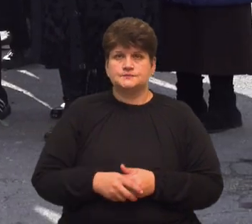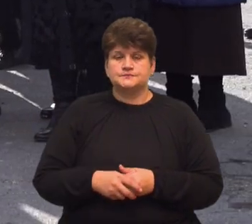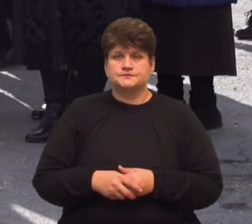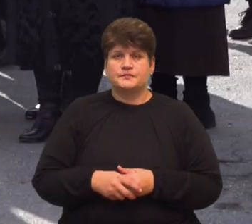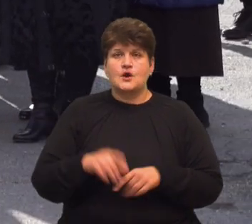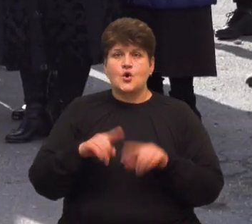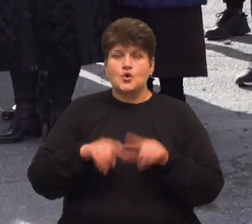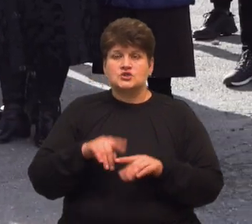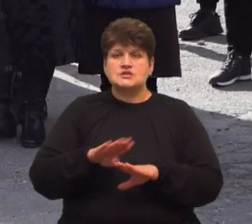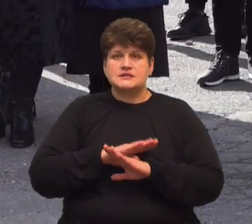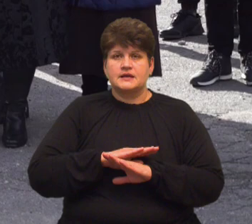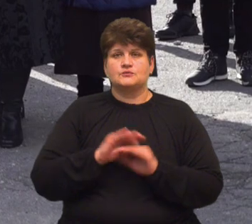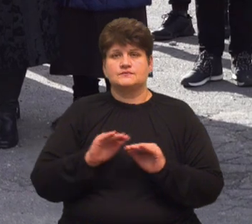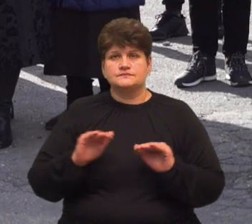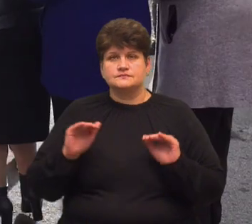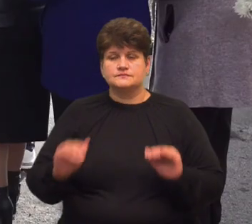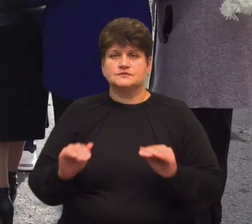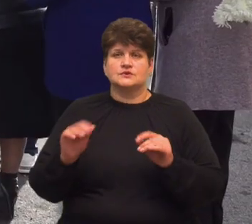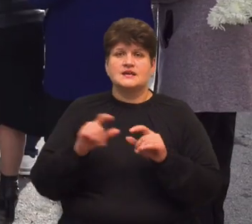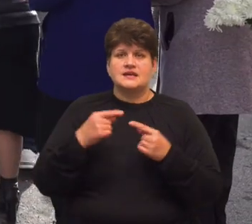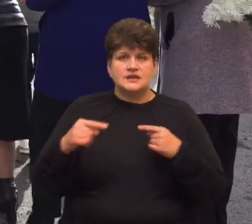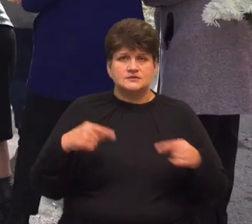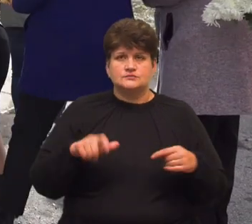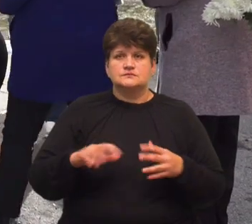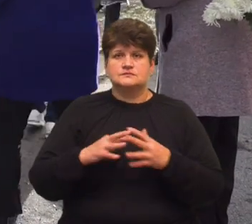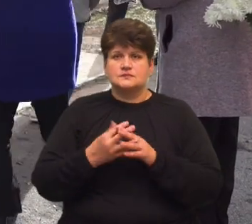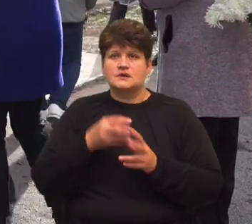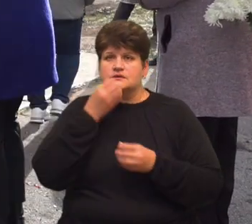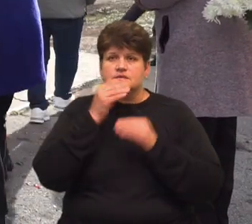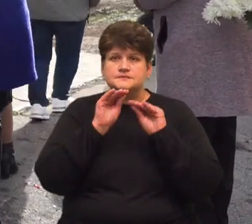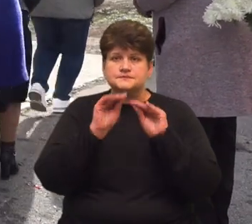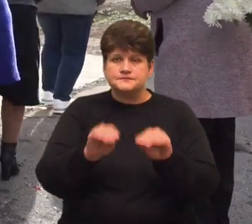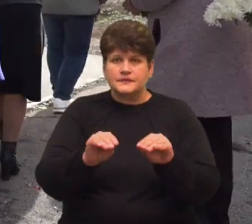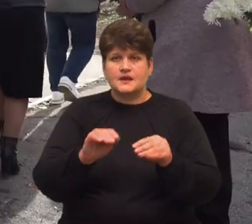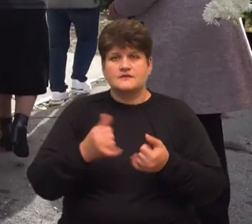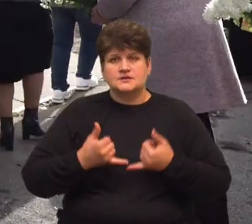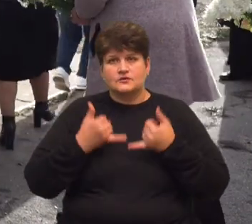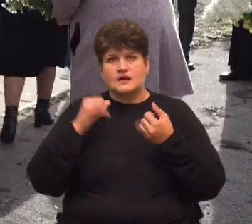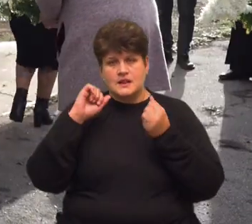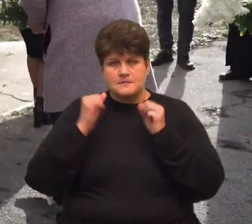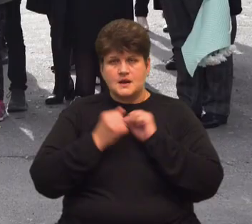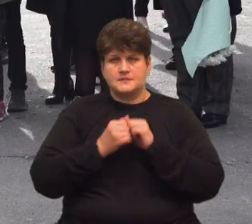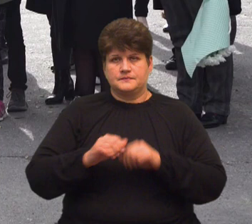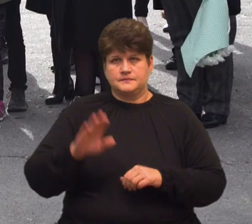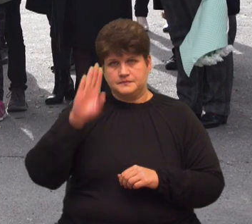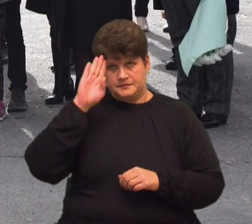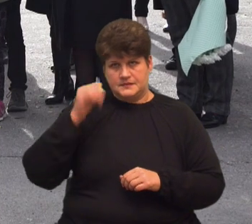Родичі загиблого учні та вчителі школи й інші жителі громади поклали квіти та вшанували пам'ять бійця хвилиною мовчання.